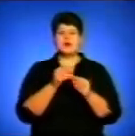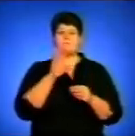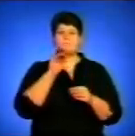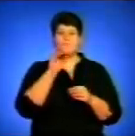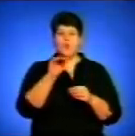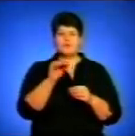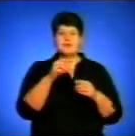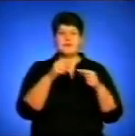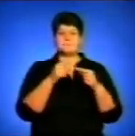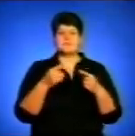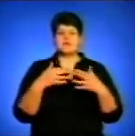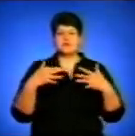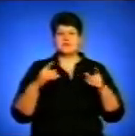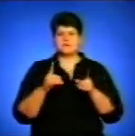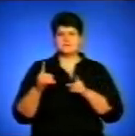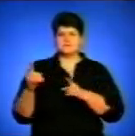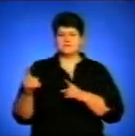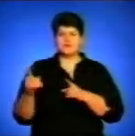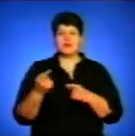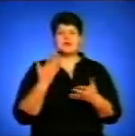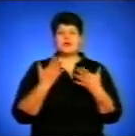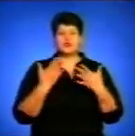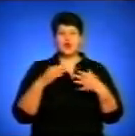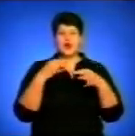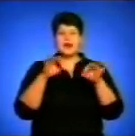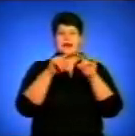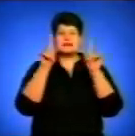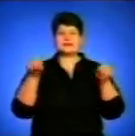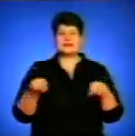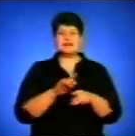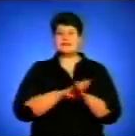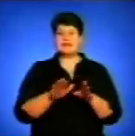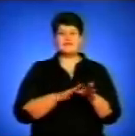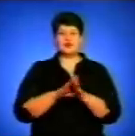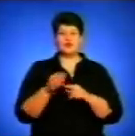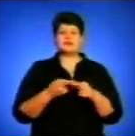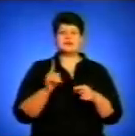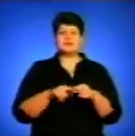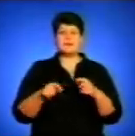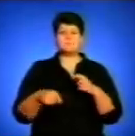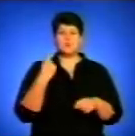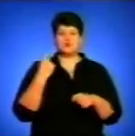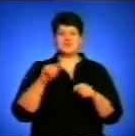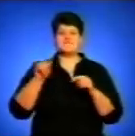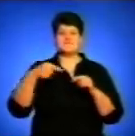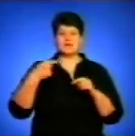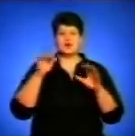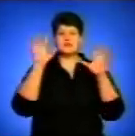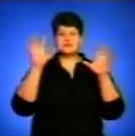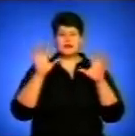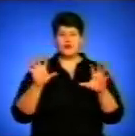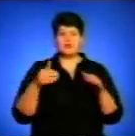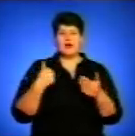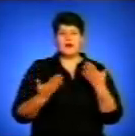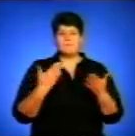і інші параметри. Тим не менше, якщо ліцензія не виконується, то це вже є порушення вимог закону. Або відмовлятися від